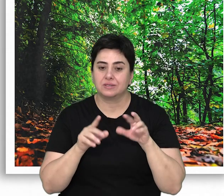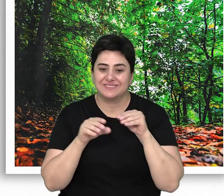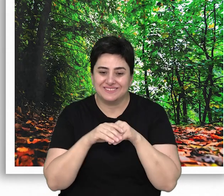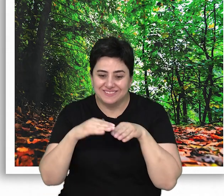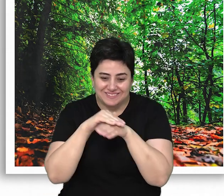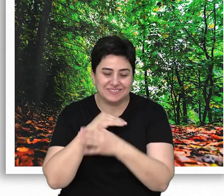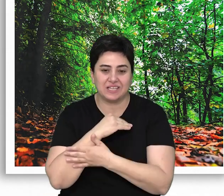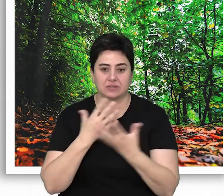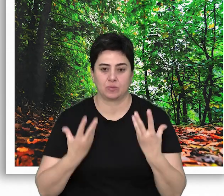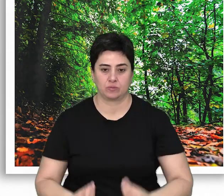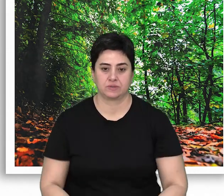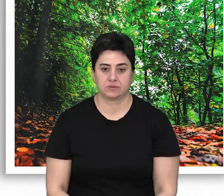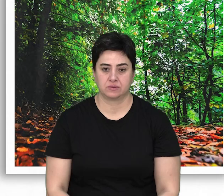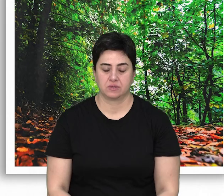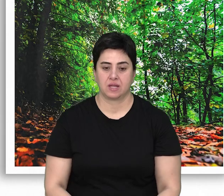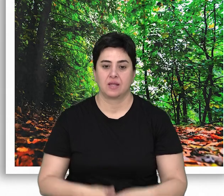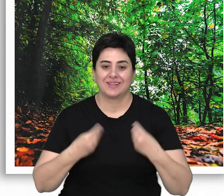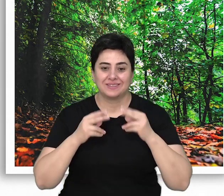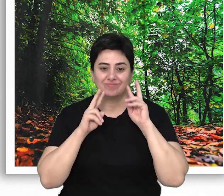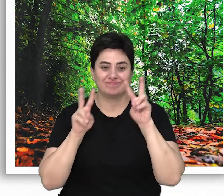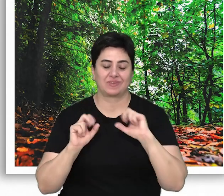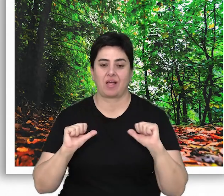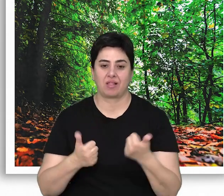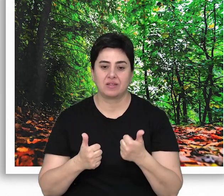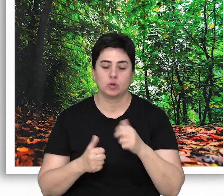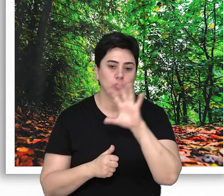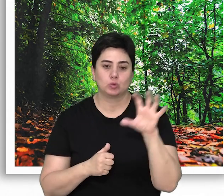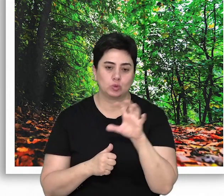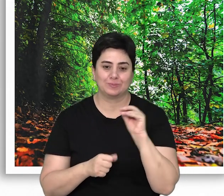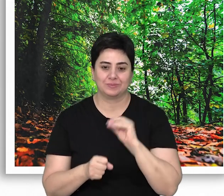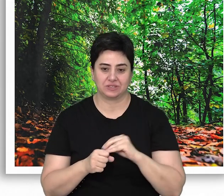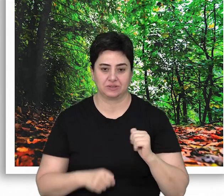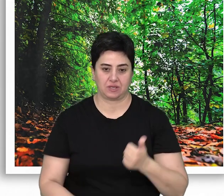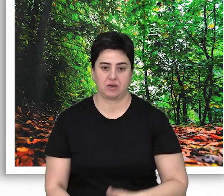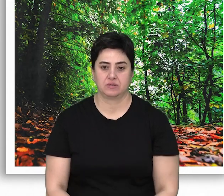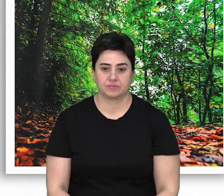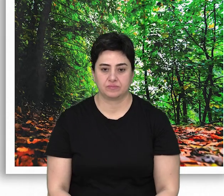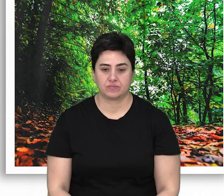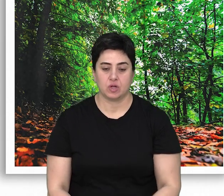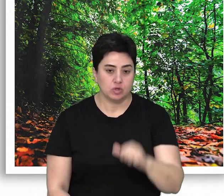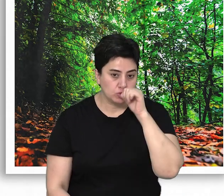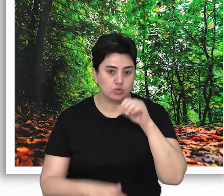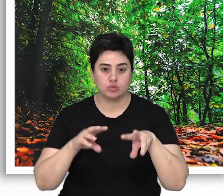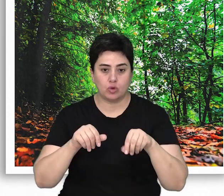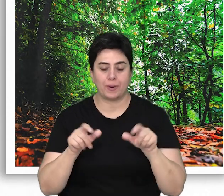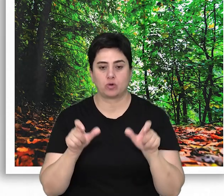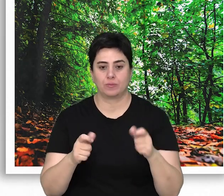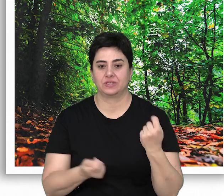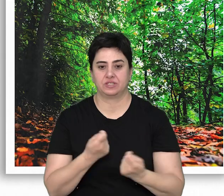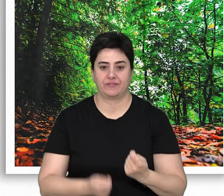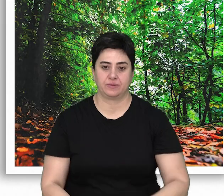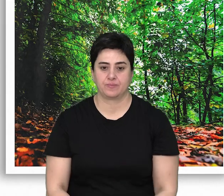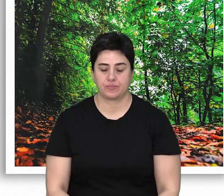doğal sığınaklar oluşturması, estetik kalite ve turizm potansiyeli olması, su ve toprak